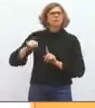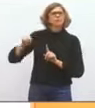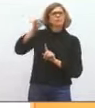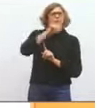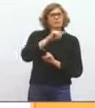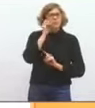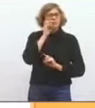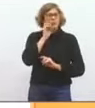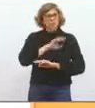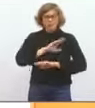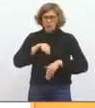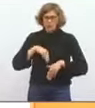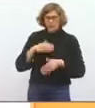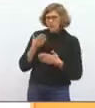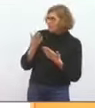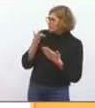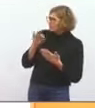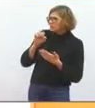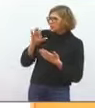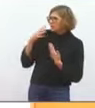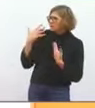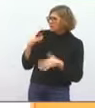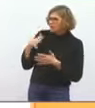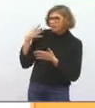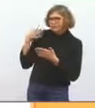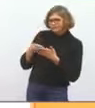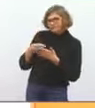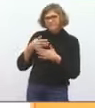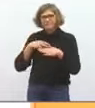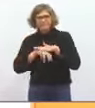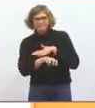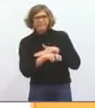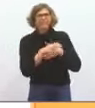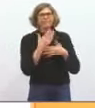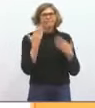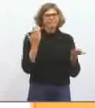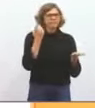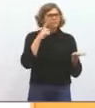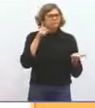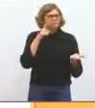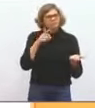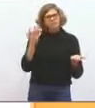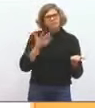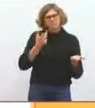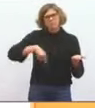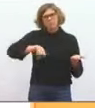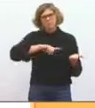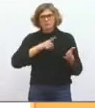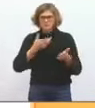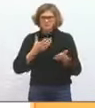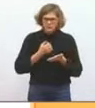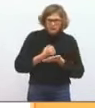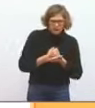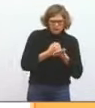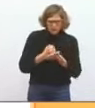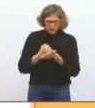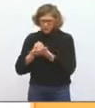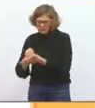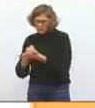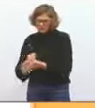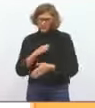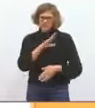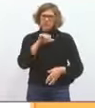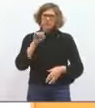recours. Une fois que le FSE a été utilisé, on ne peut plus utiliser autre chose et on s'aperçoit que le montant de nos aides dans les CCAS ne cesse d'augmenter